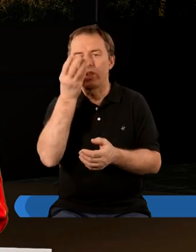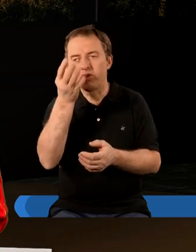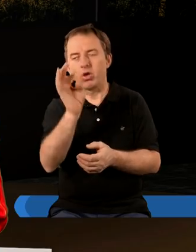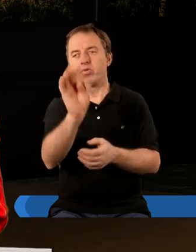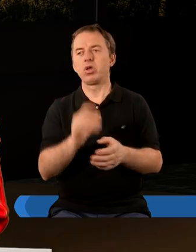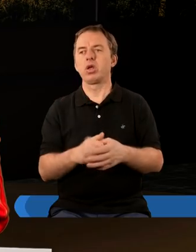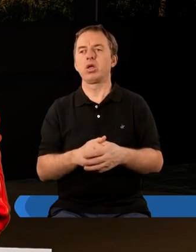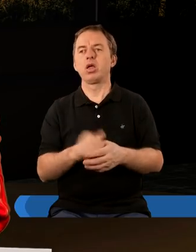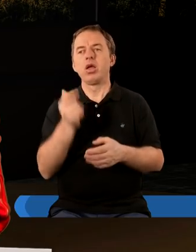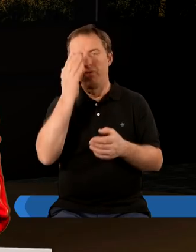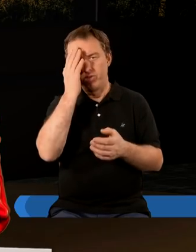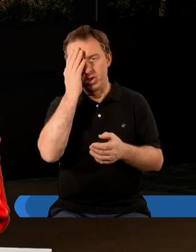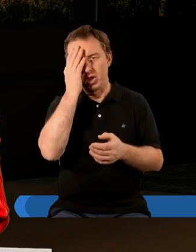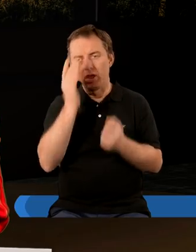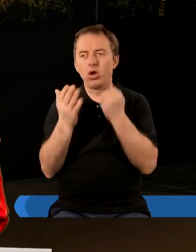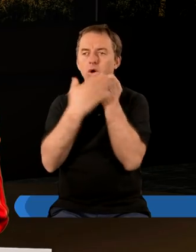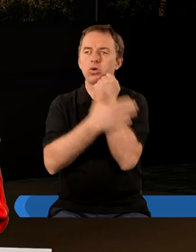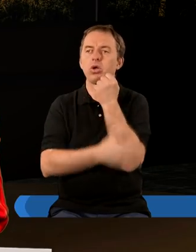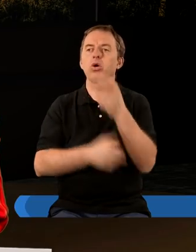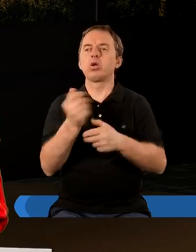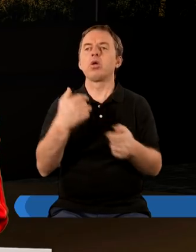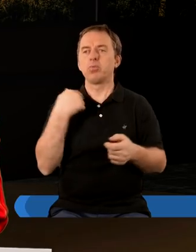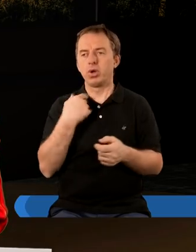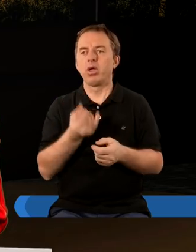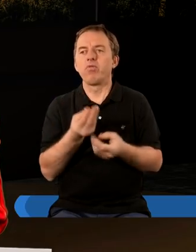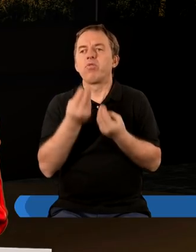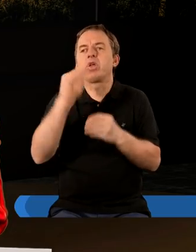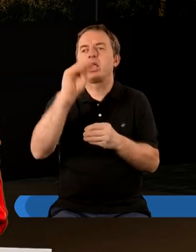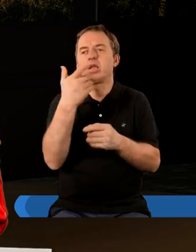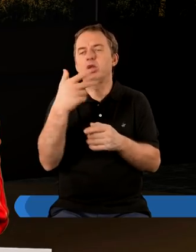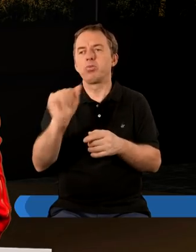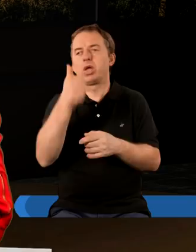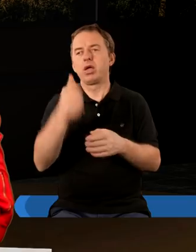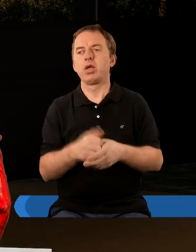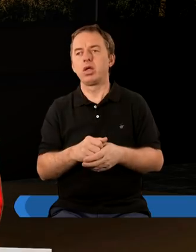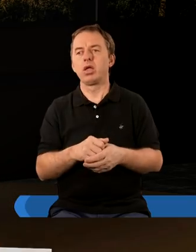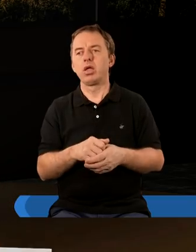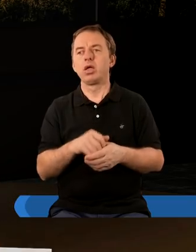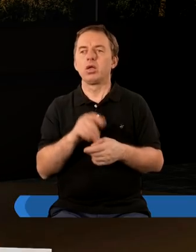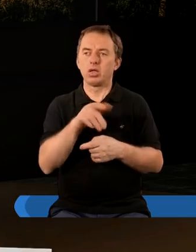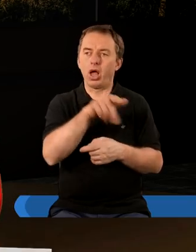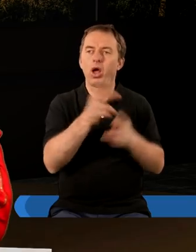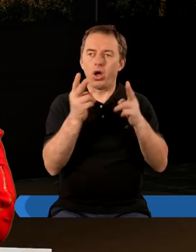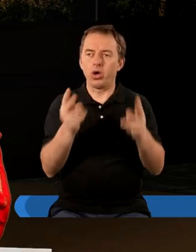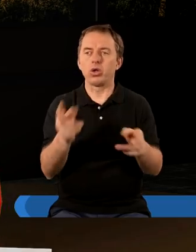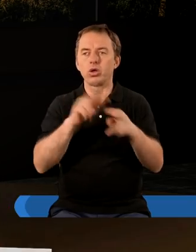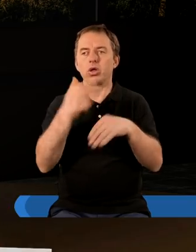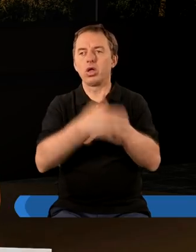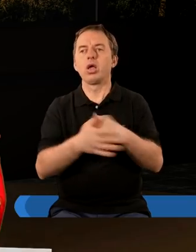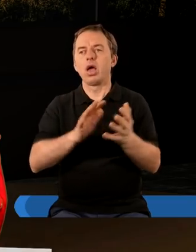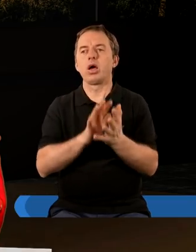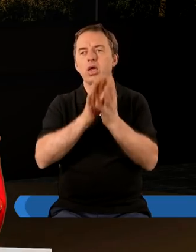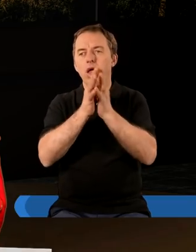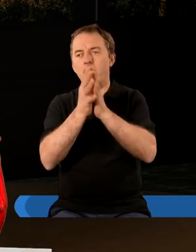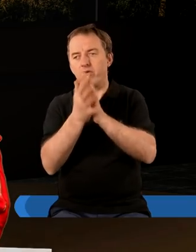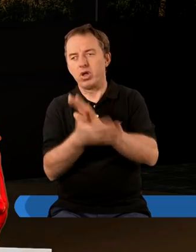wytrwałość Twoją i wiem, że ostatnich uczynków Twoich jest więcej niż pierwszych. Wiem, że mniej więcej to jest okres, który kończy się